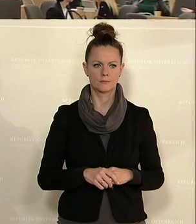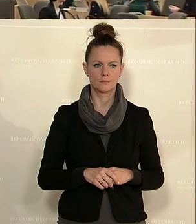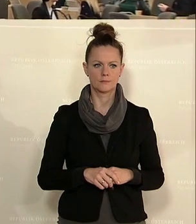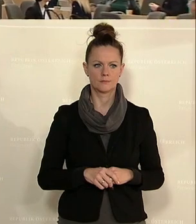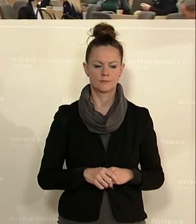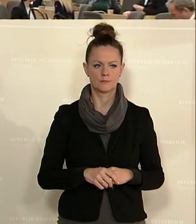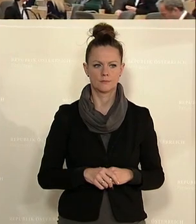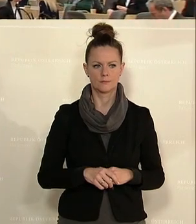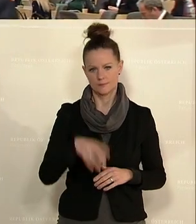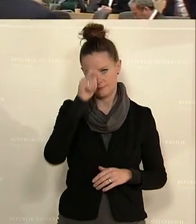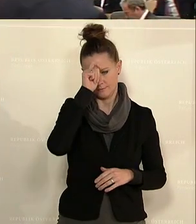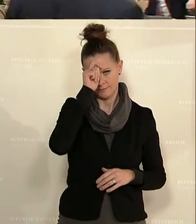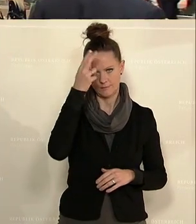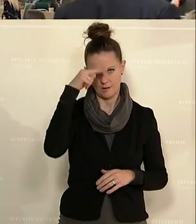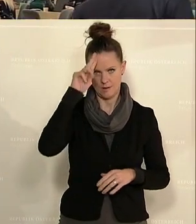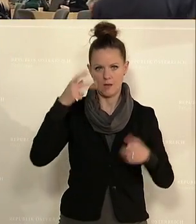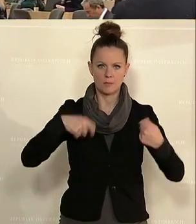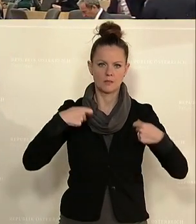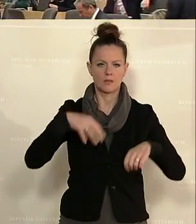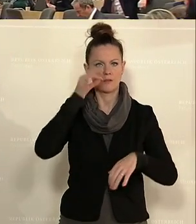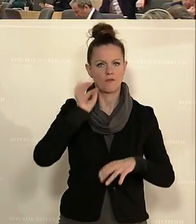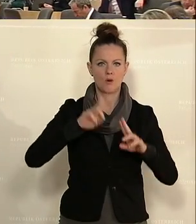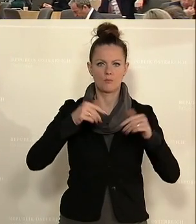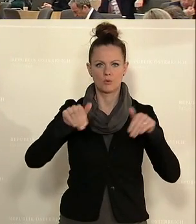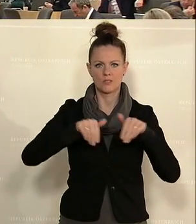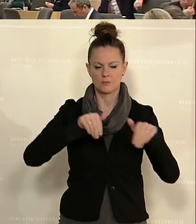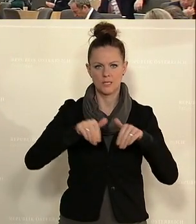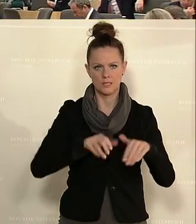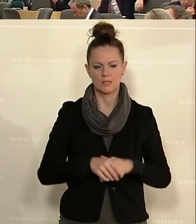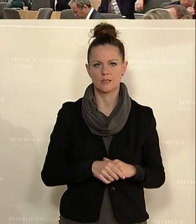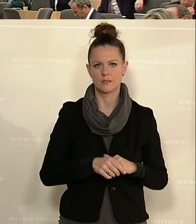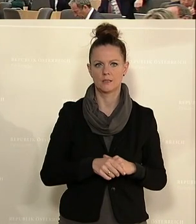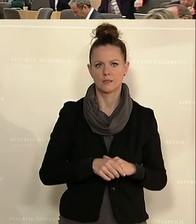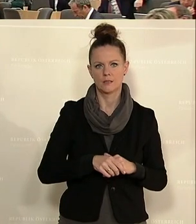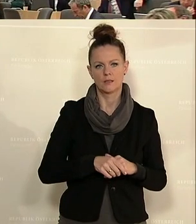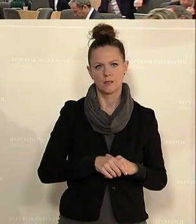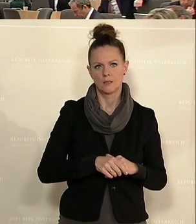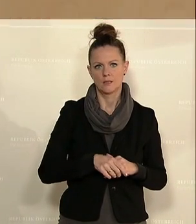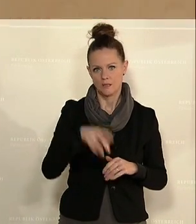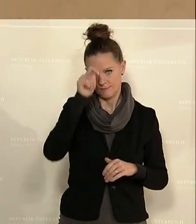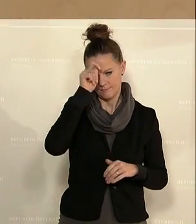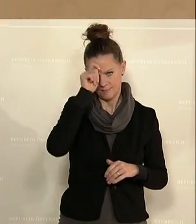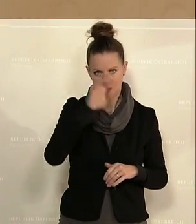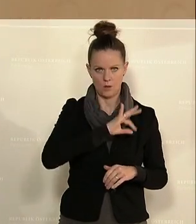Geschätzter Herr Präsident, Frau Bundesministerin, werte Kolleginnen und Kollegen,